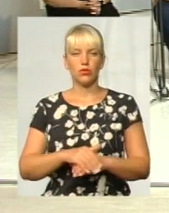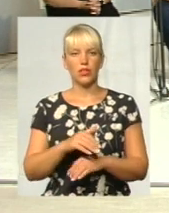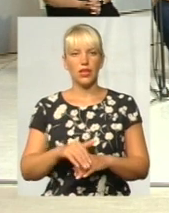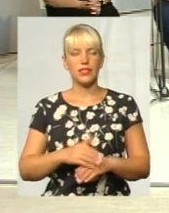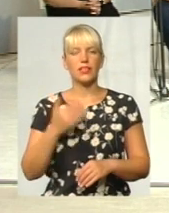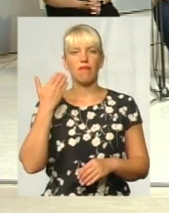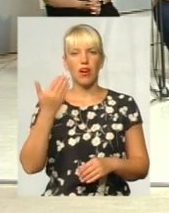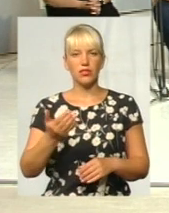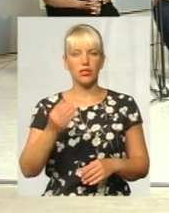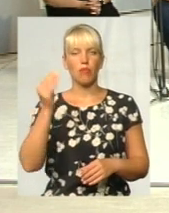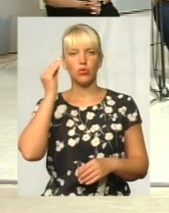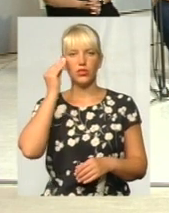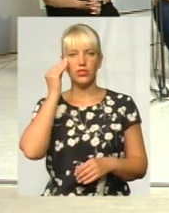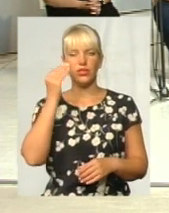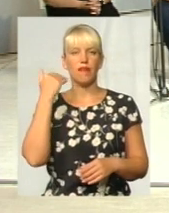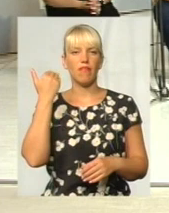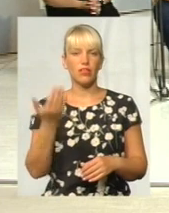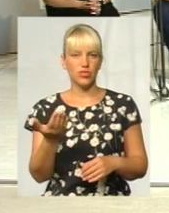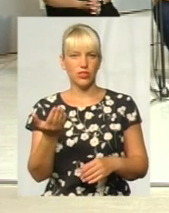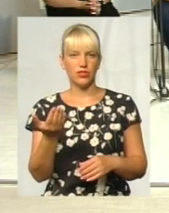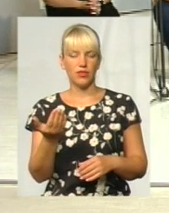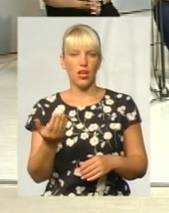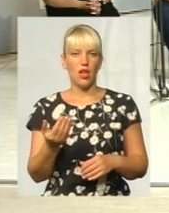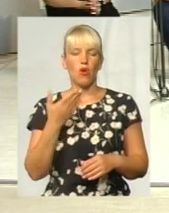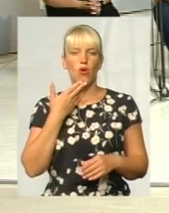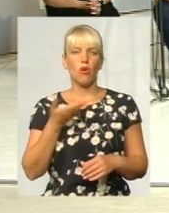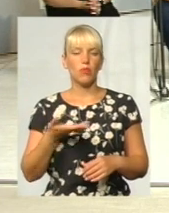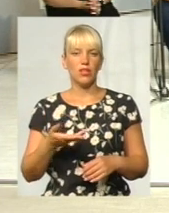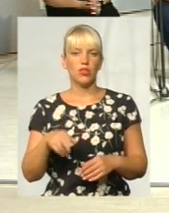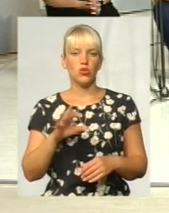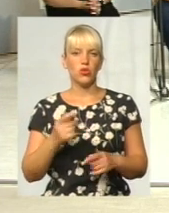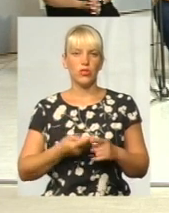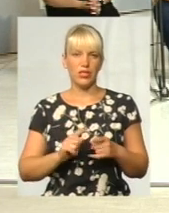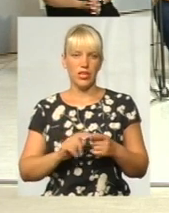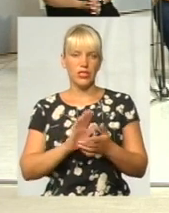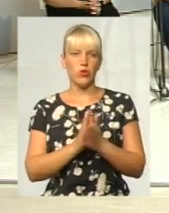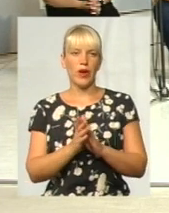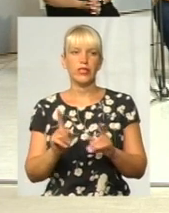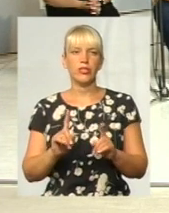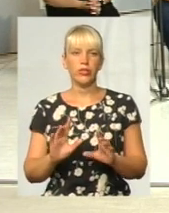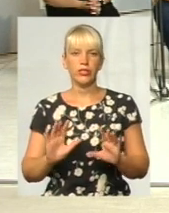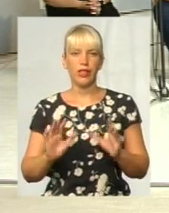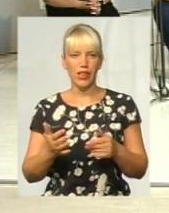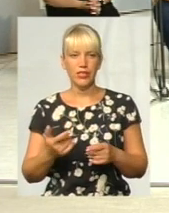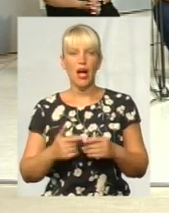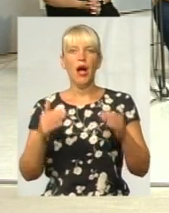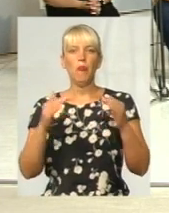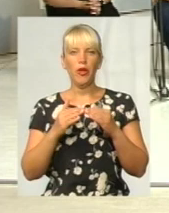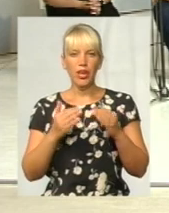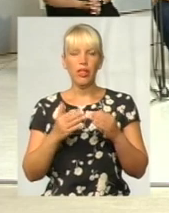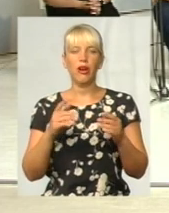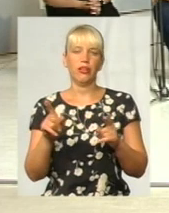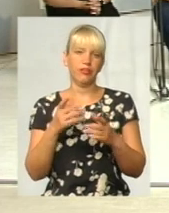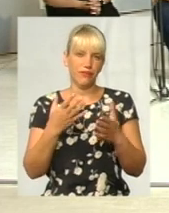от ваша позиція, ваш коментар щодо цієї ситуації, яка склалася. Будинок начебто